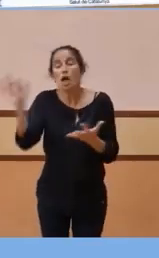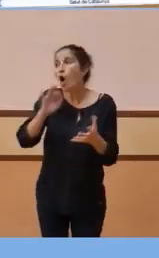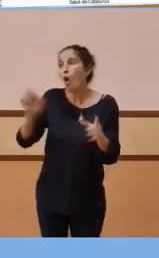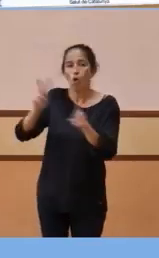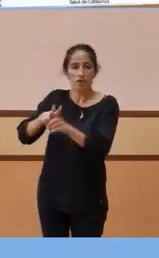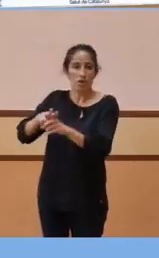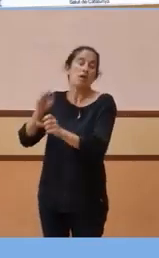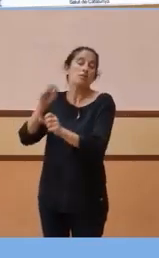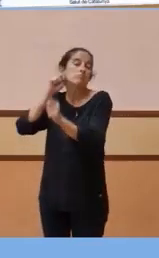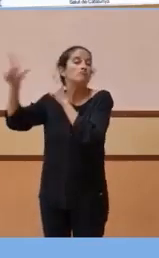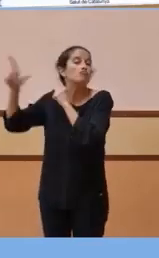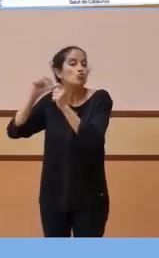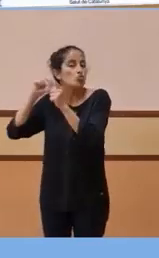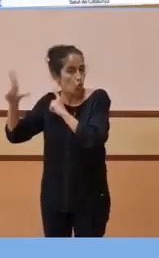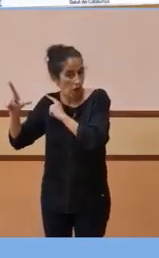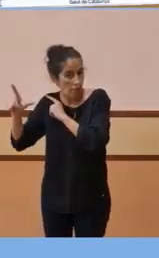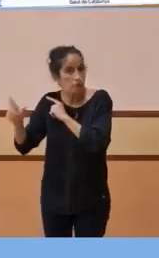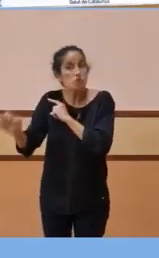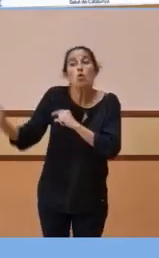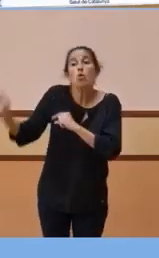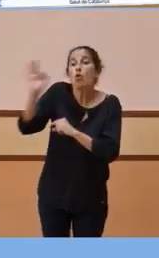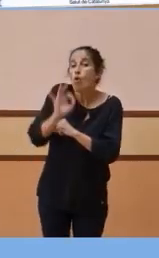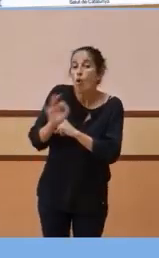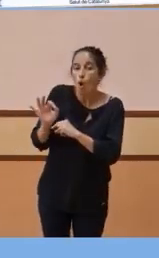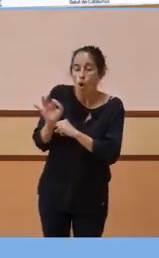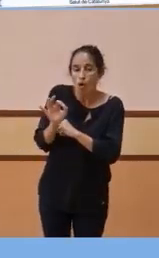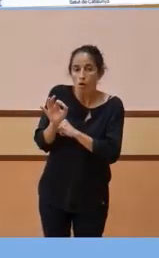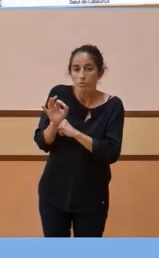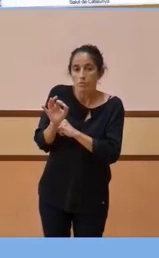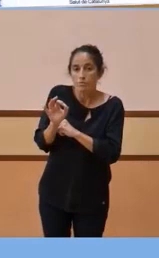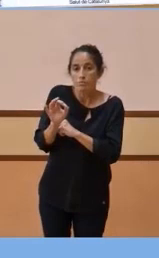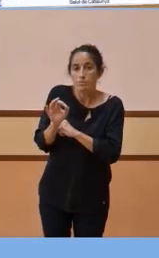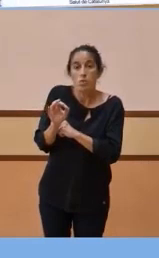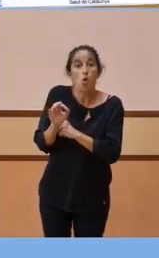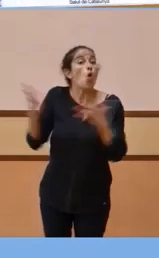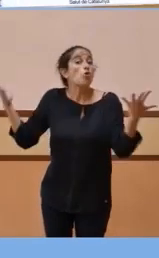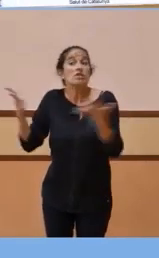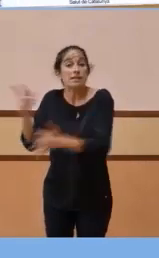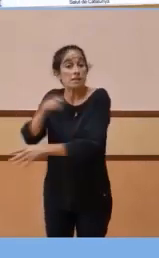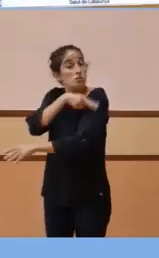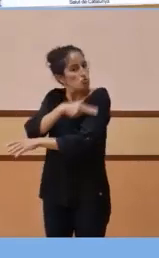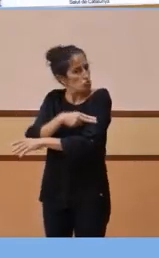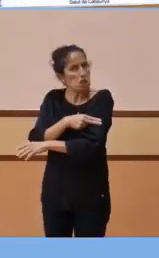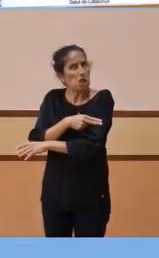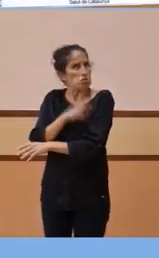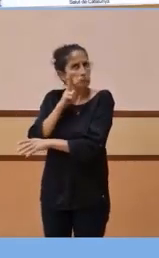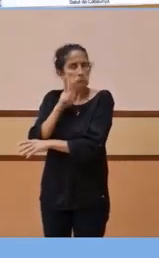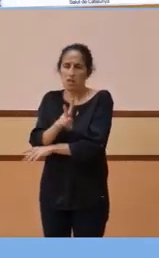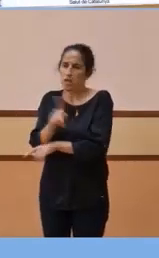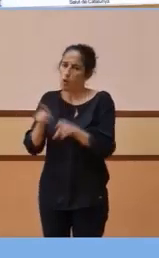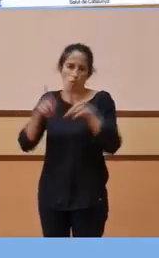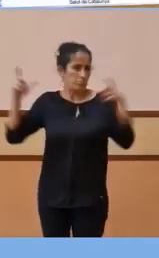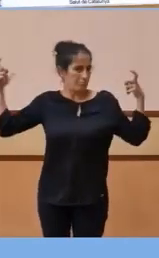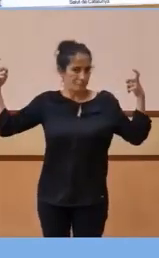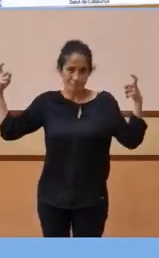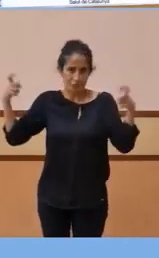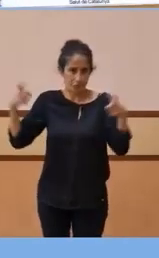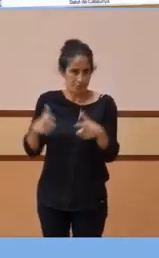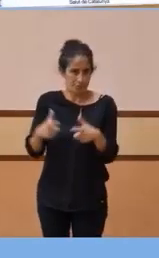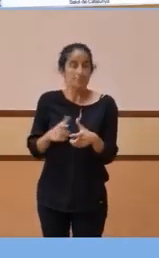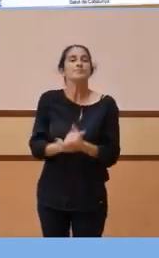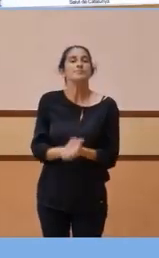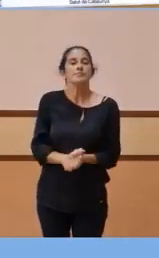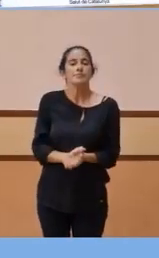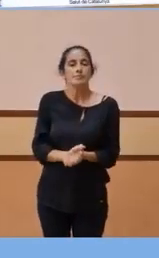telemàtica, amb telefonia, com amb urgències d'hospital, doncs amb aquesta tendència a la baixa. Les urgències, el